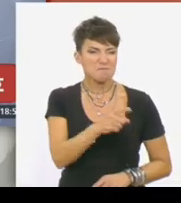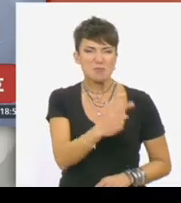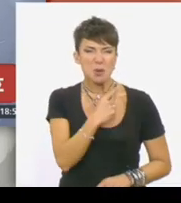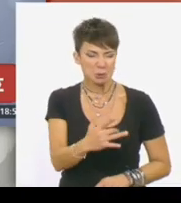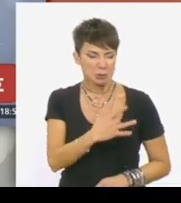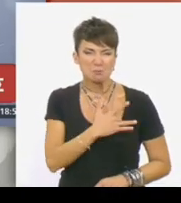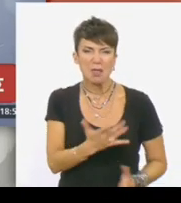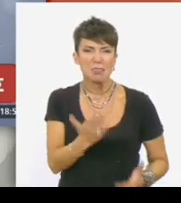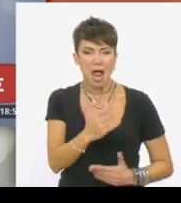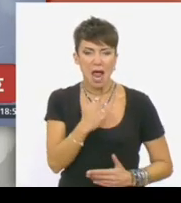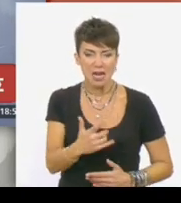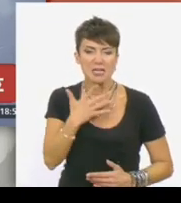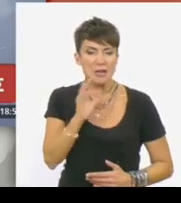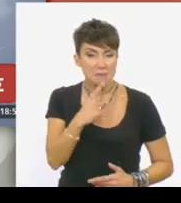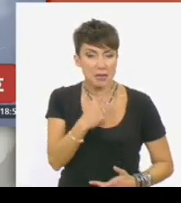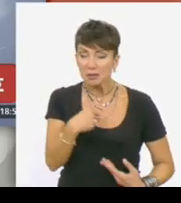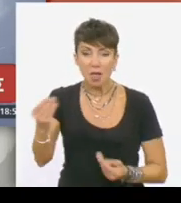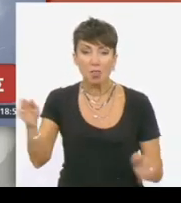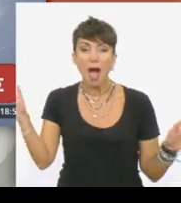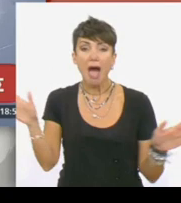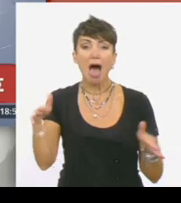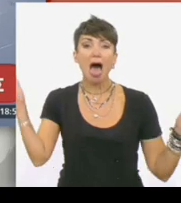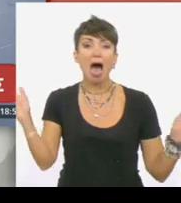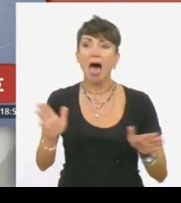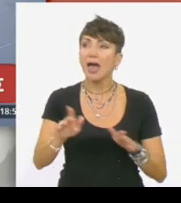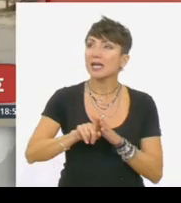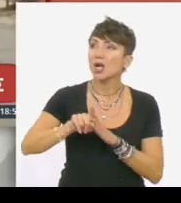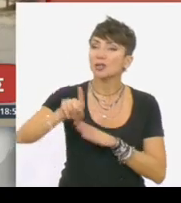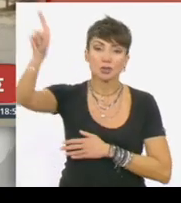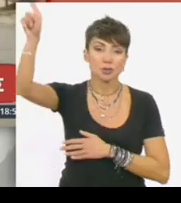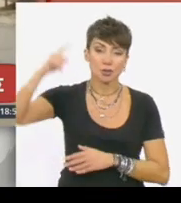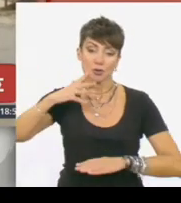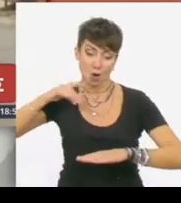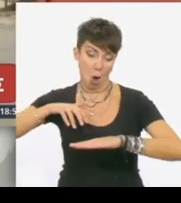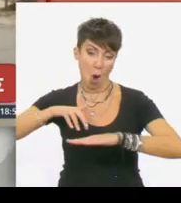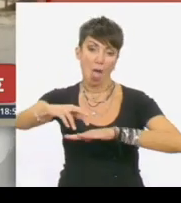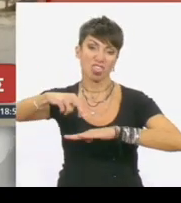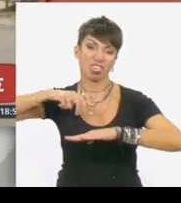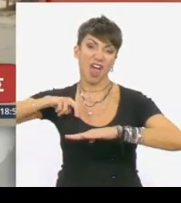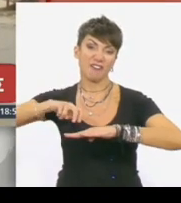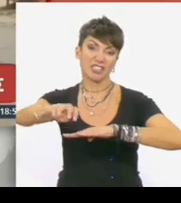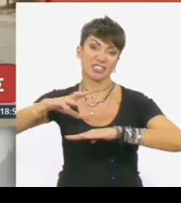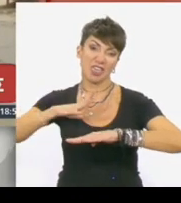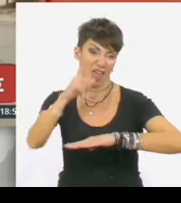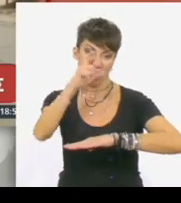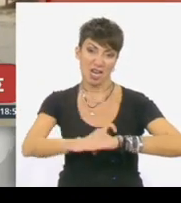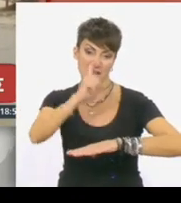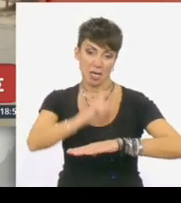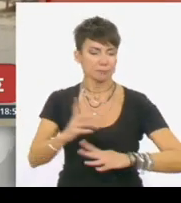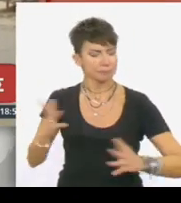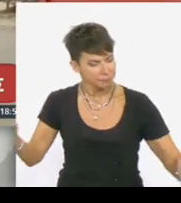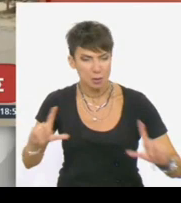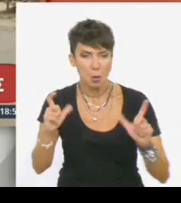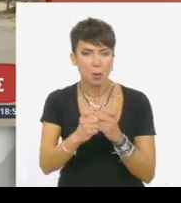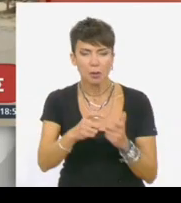έκανε το παιδί μου άγγελο στον ουρανό επειδή δεν πέρασε από τη διάβαση. Βαθιά συντετριμμένη και δείχνοντας μεγαλείο ψυχής, οι